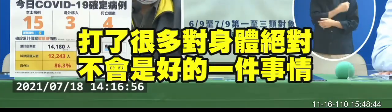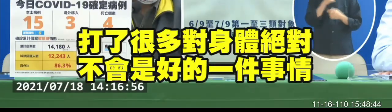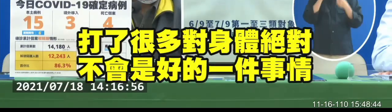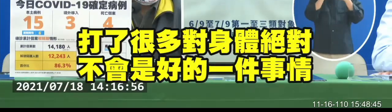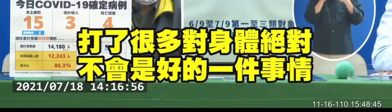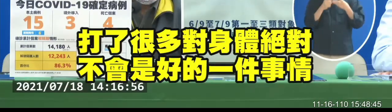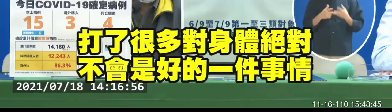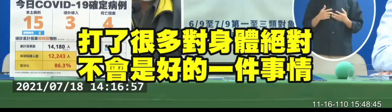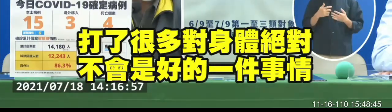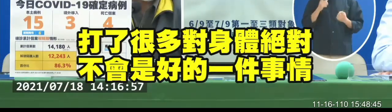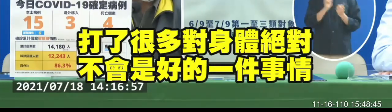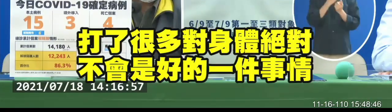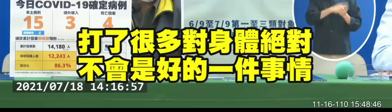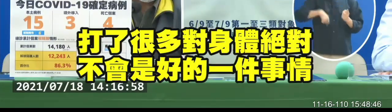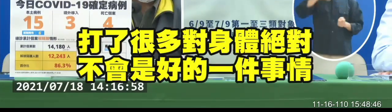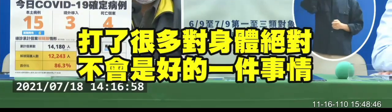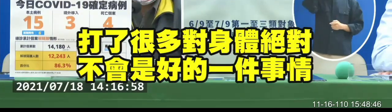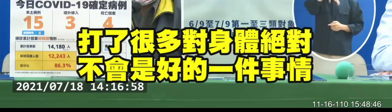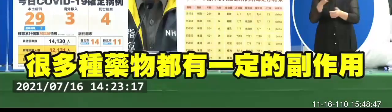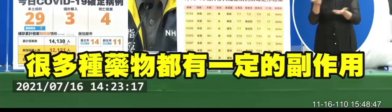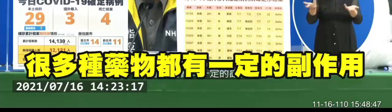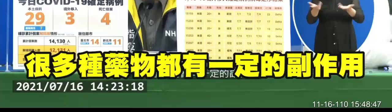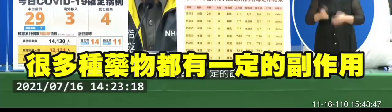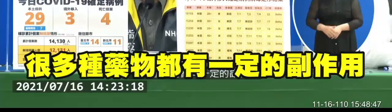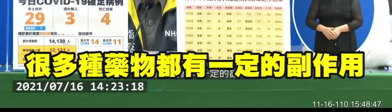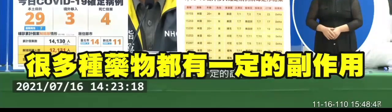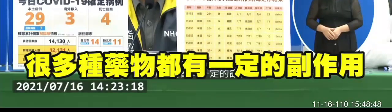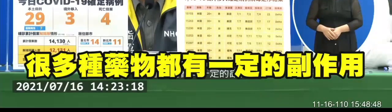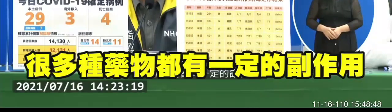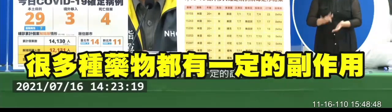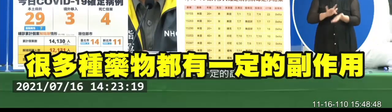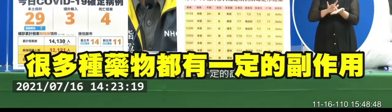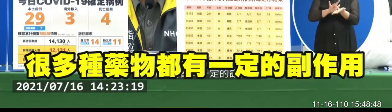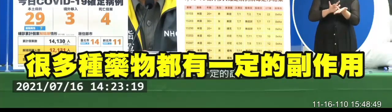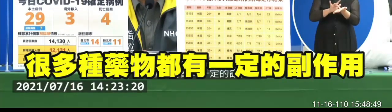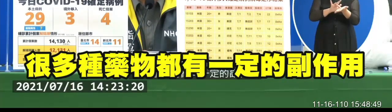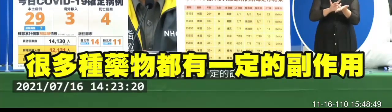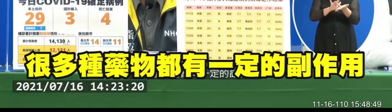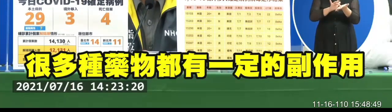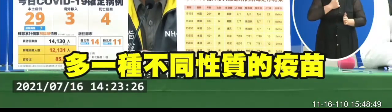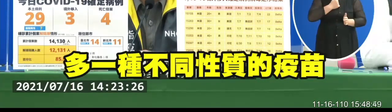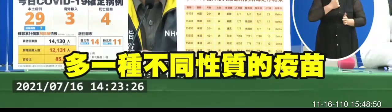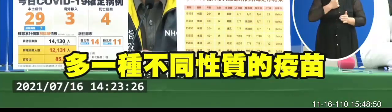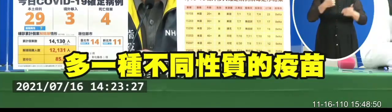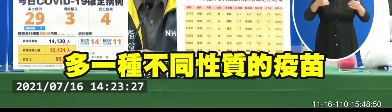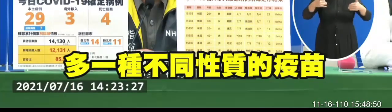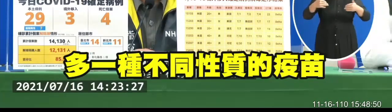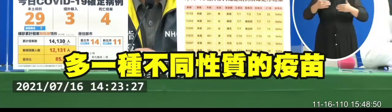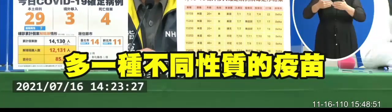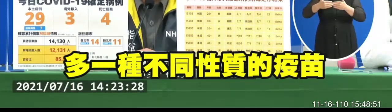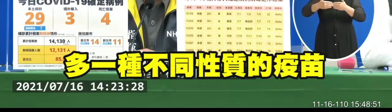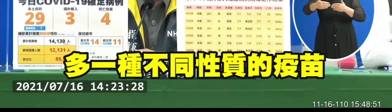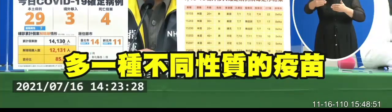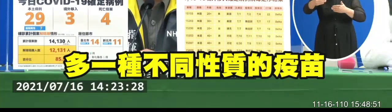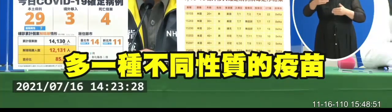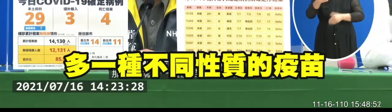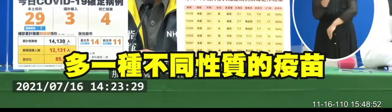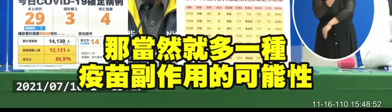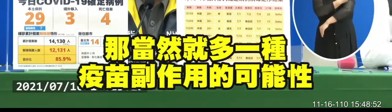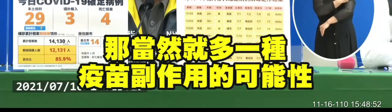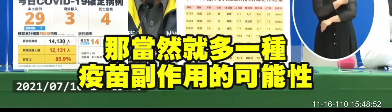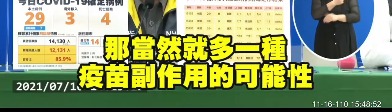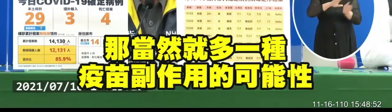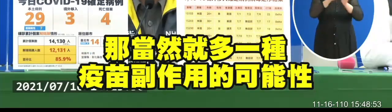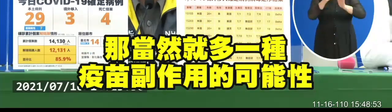體絕對不會是好的一件事情很多種藥物都有一定的副作用多一種的不同性質的疫苗